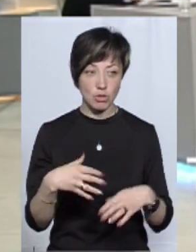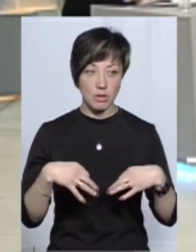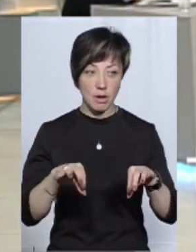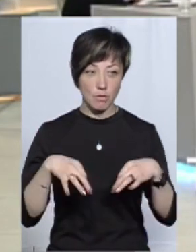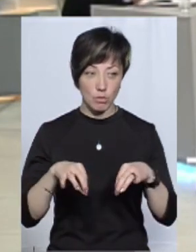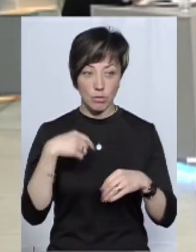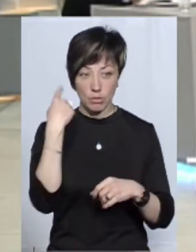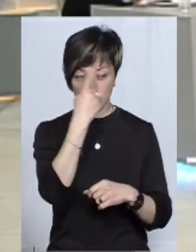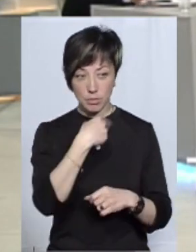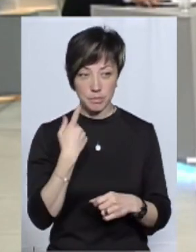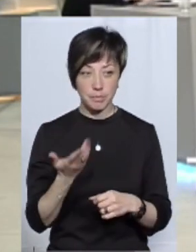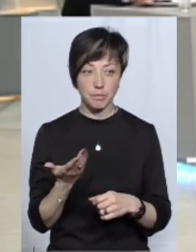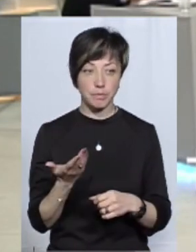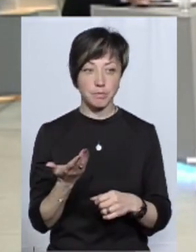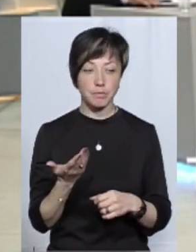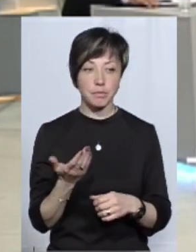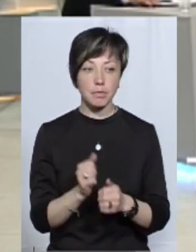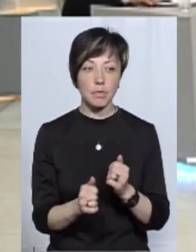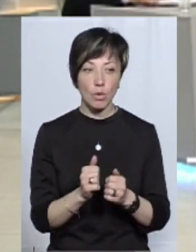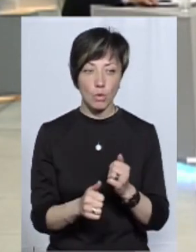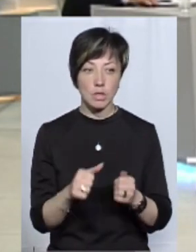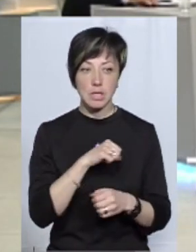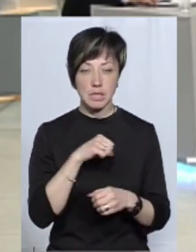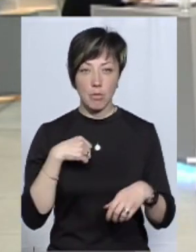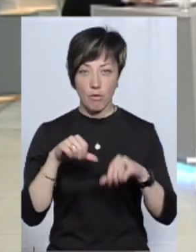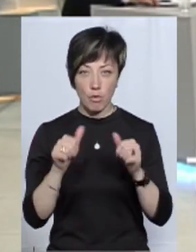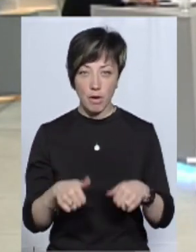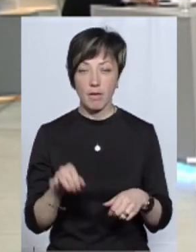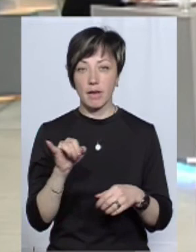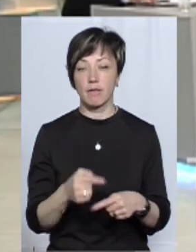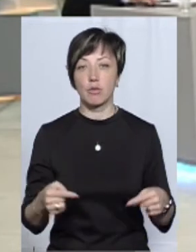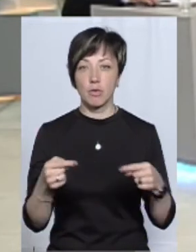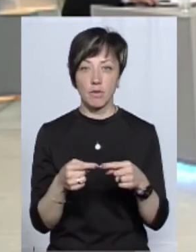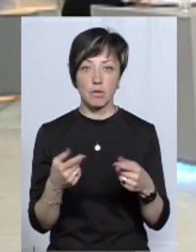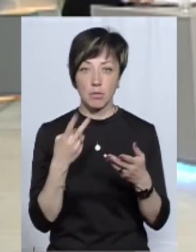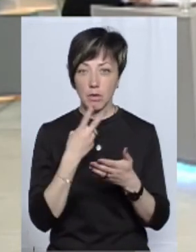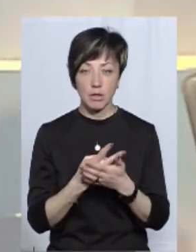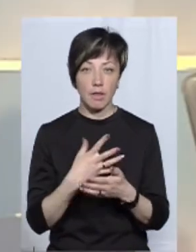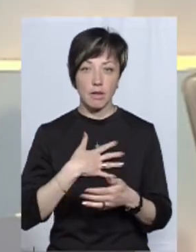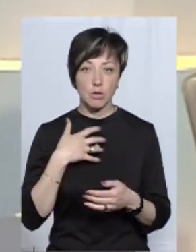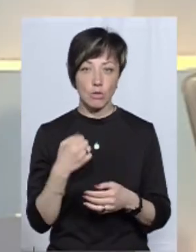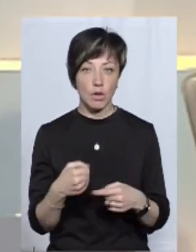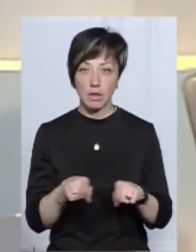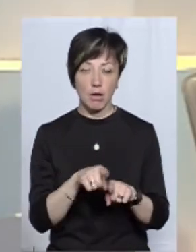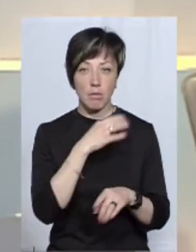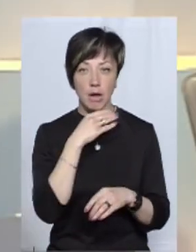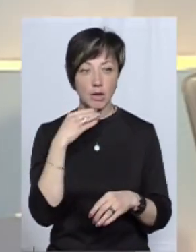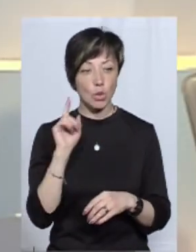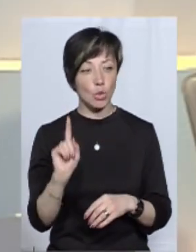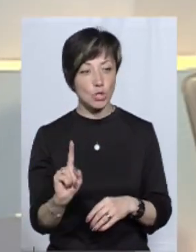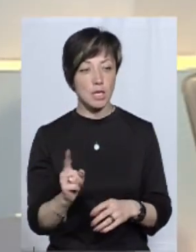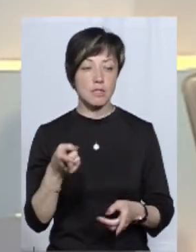особистостей, це кожен конкретно сам оформляв. І відповідно, ну ви бачите, незадоволених не так багато.